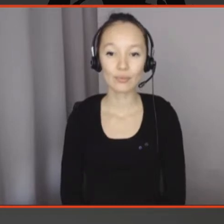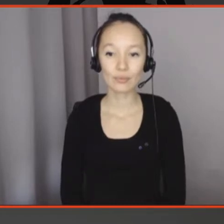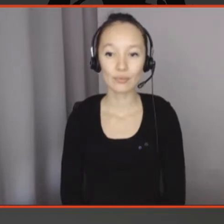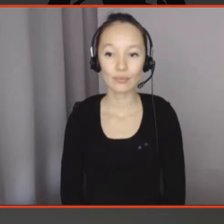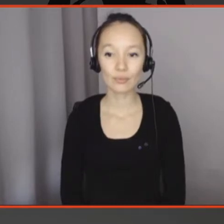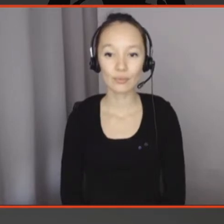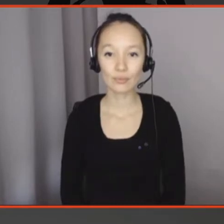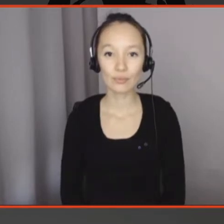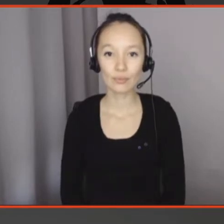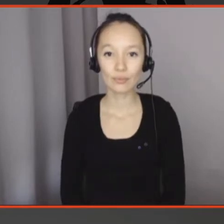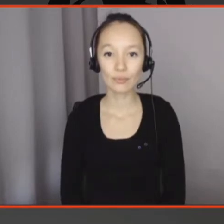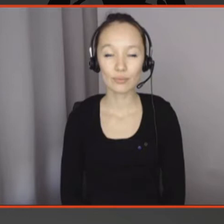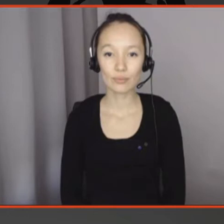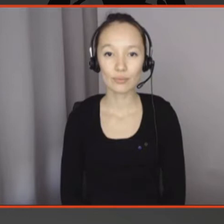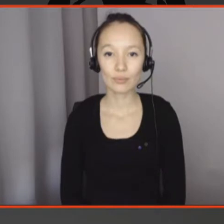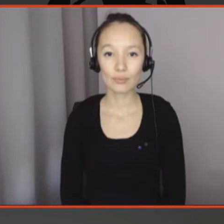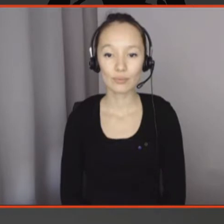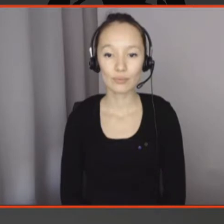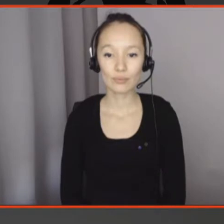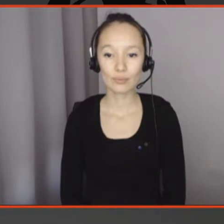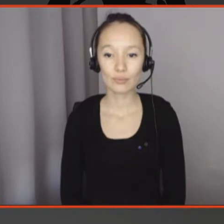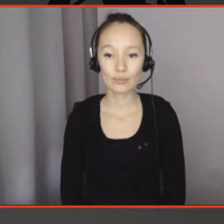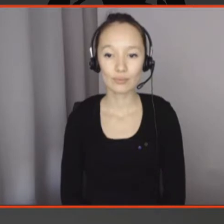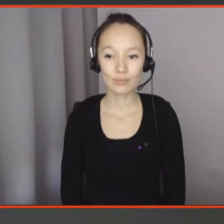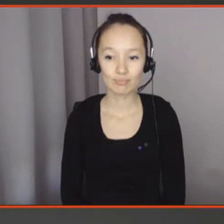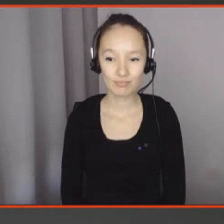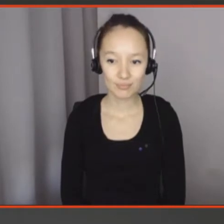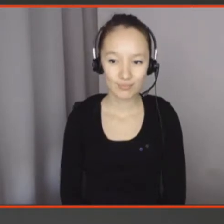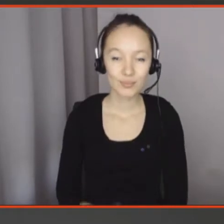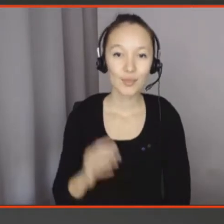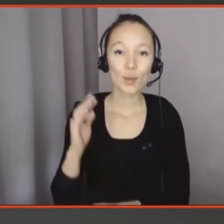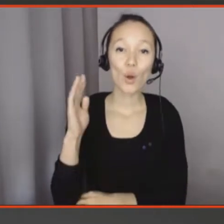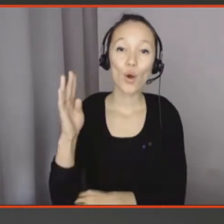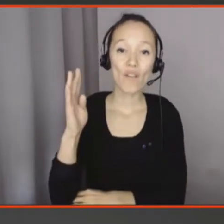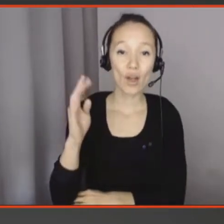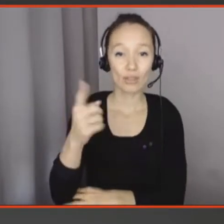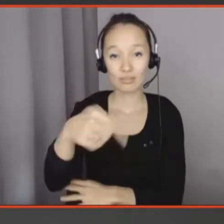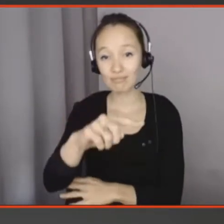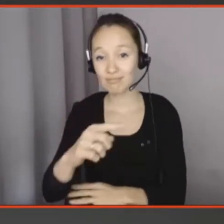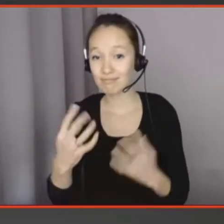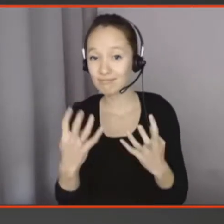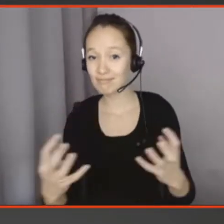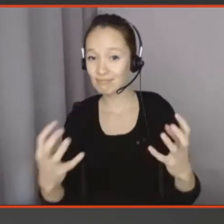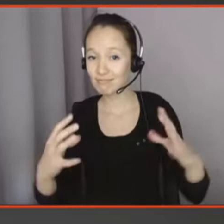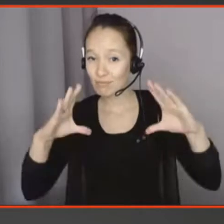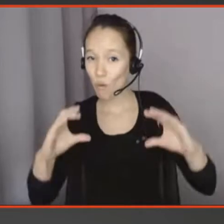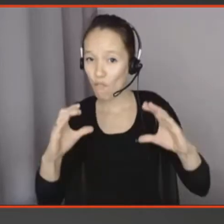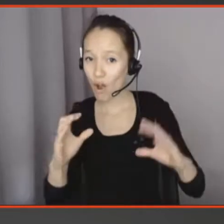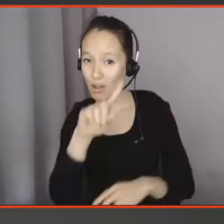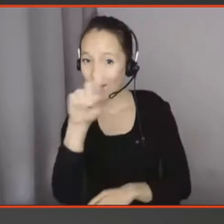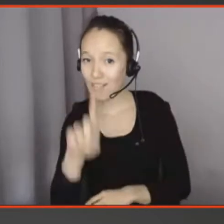Ma mission ce matin est de vérifier que vous êtes confortablement installés. Est-ce bien le cas ?